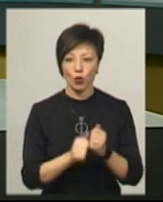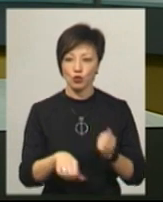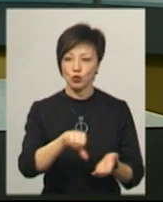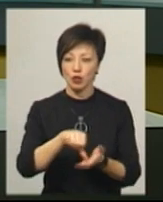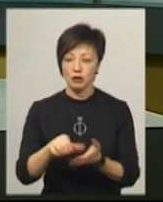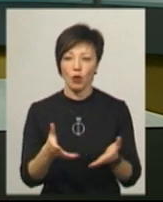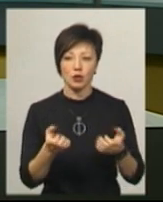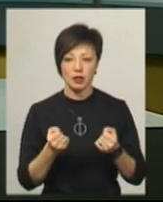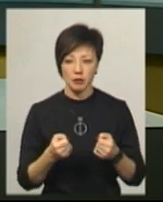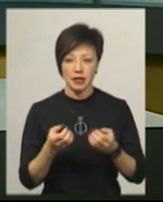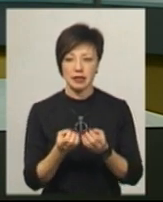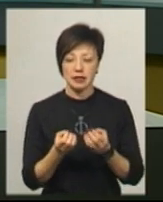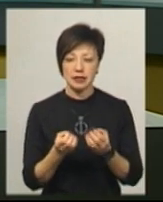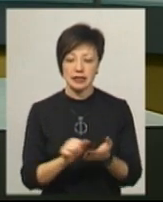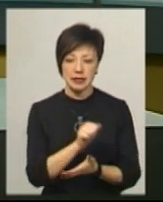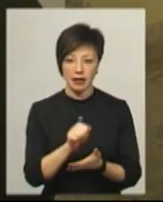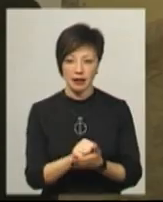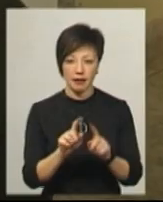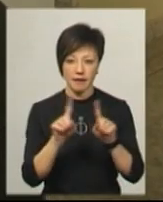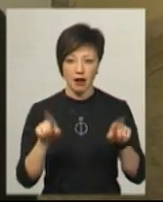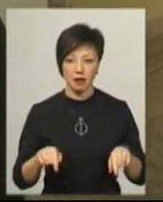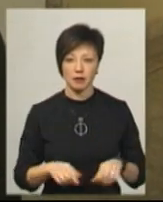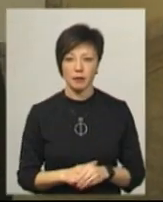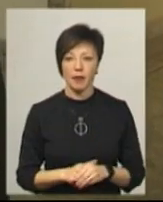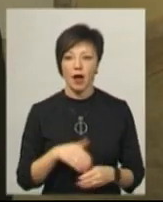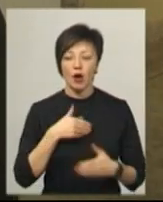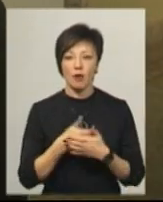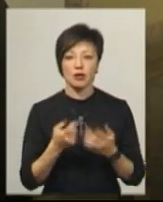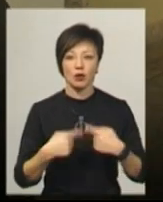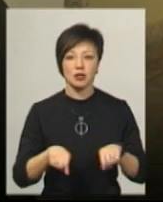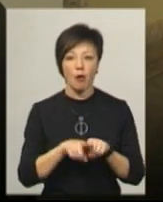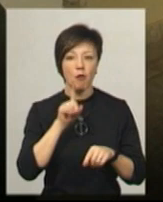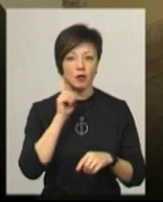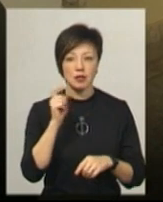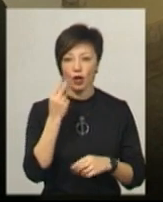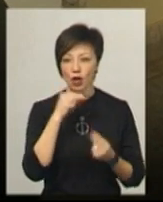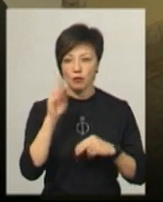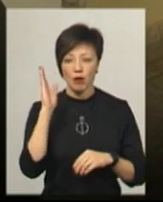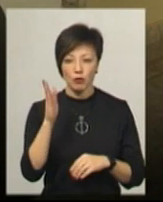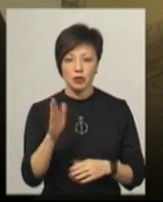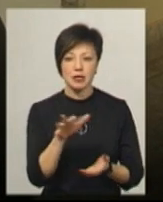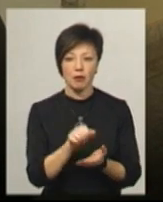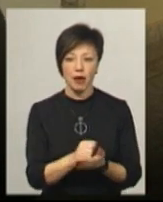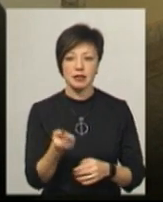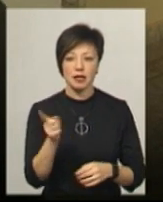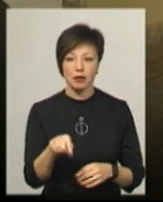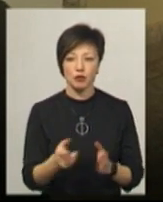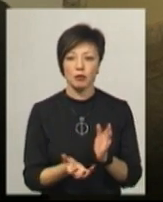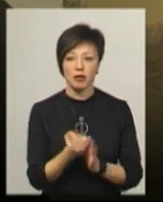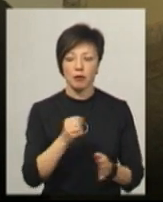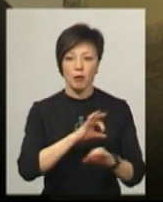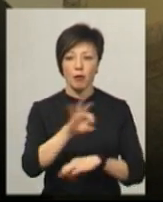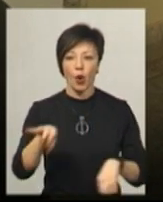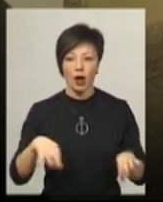учасник отримує сертифікат. Громадська організація «Молодь за кращий майбутнє» якраз і займається типом, що підтримує